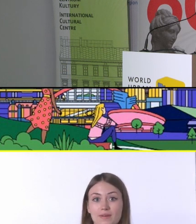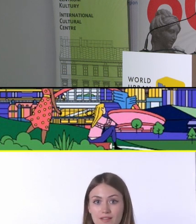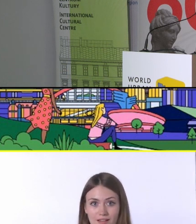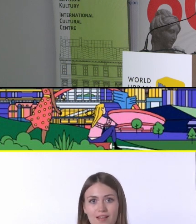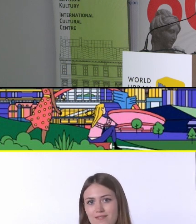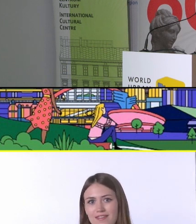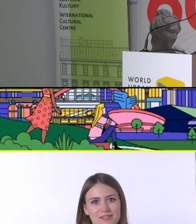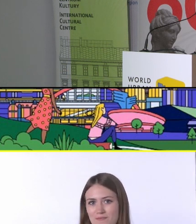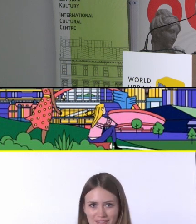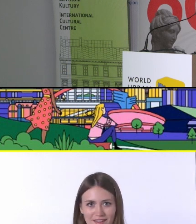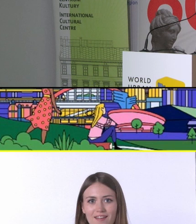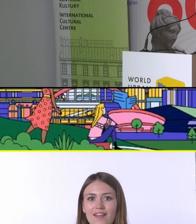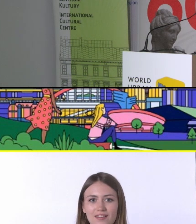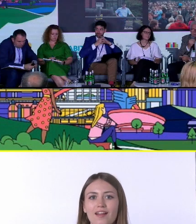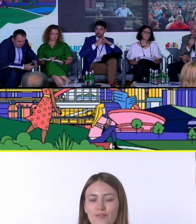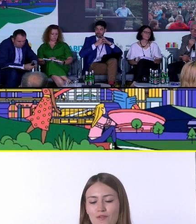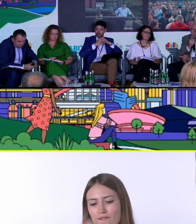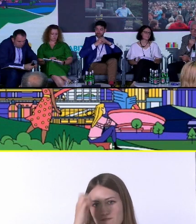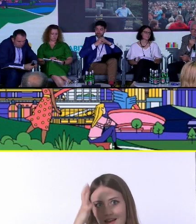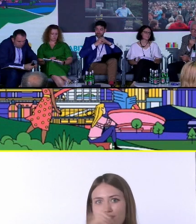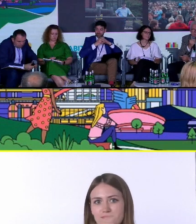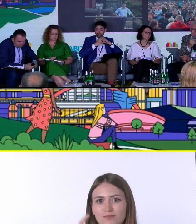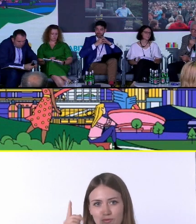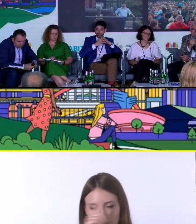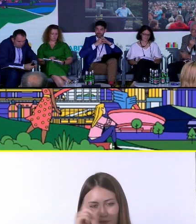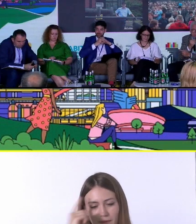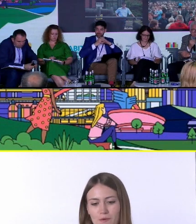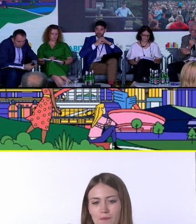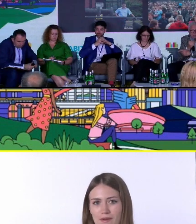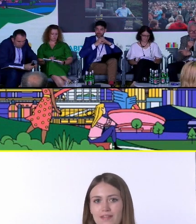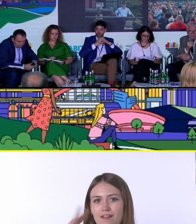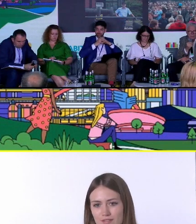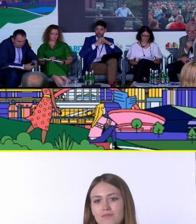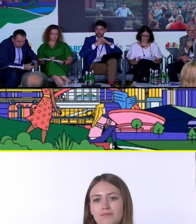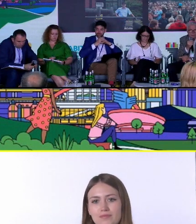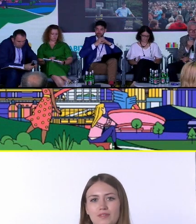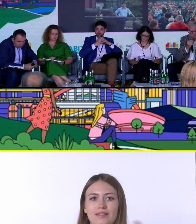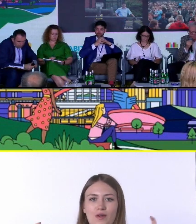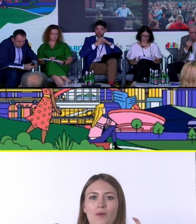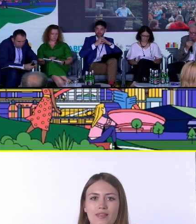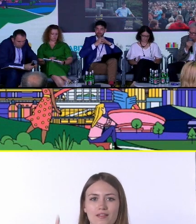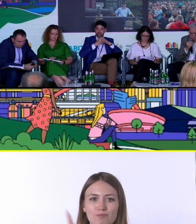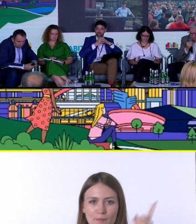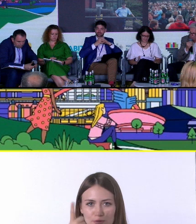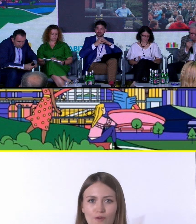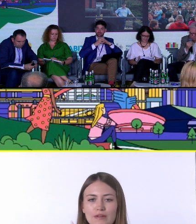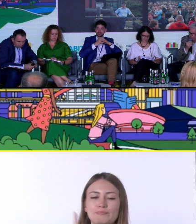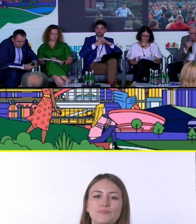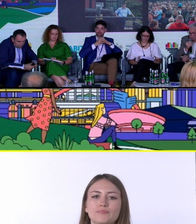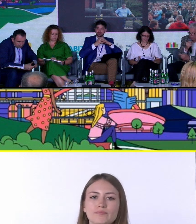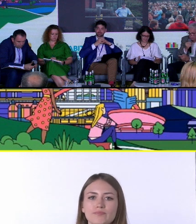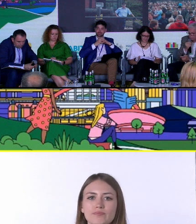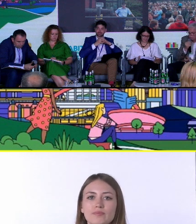W naszym wypadku to jest ta wiedza ludzi, którzy pracowali przy zabytkach, przy tych zakładach przemysłowych, które dla nas stały się zabytkami. I na przykład